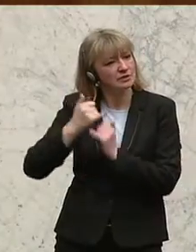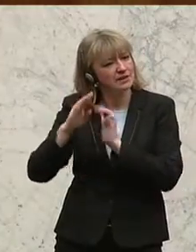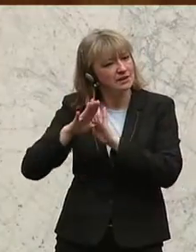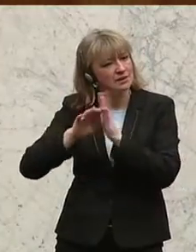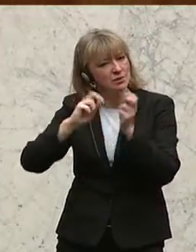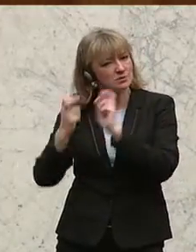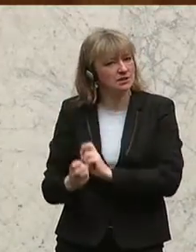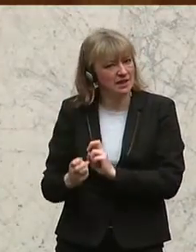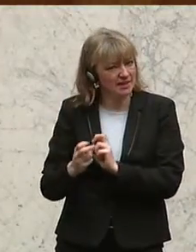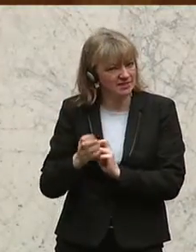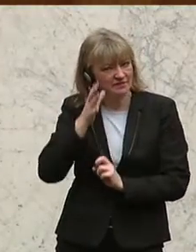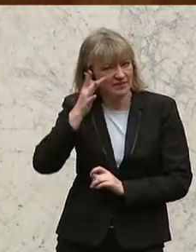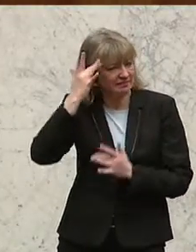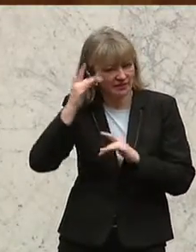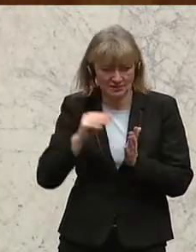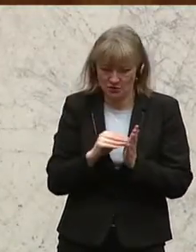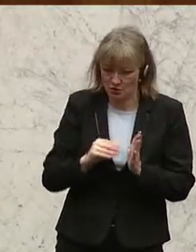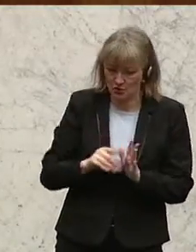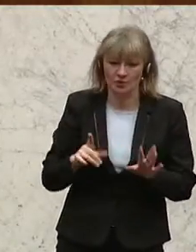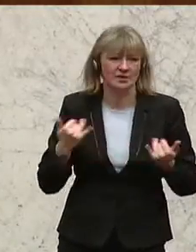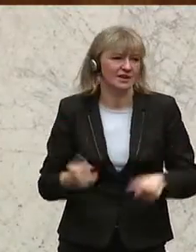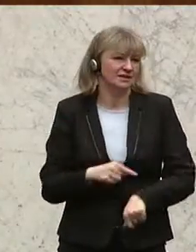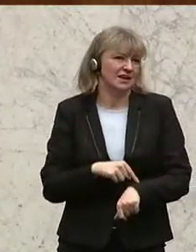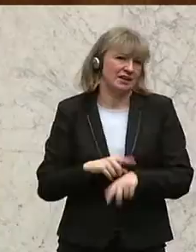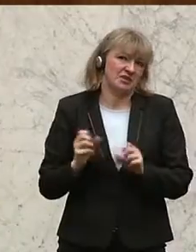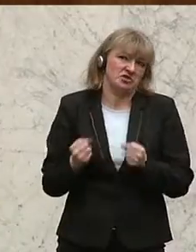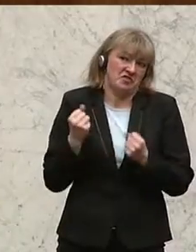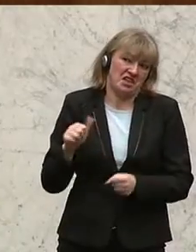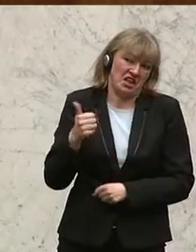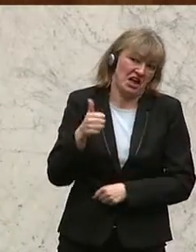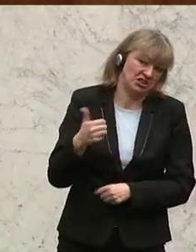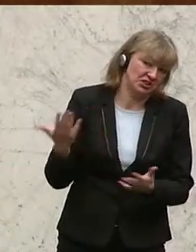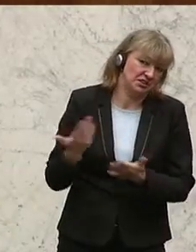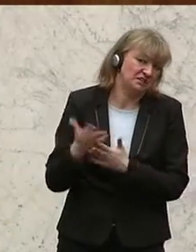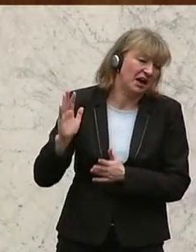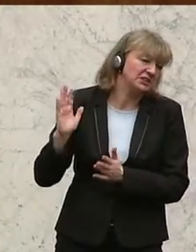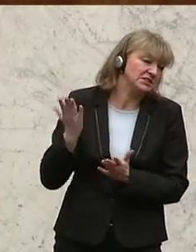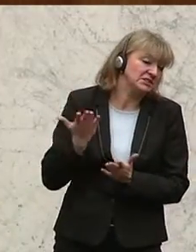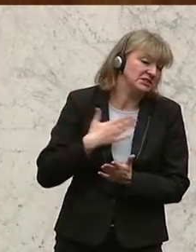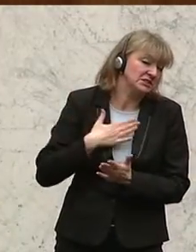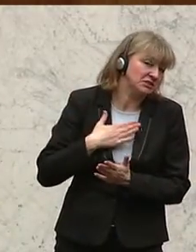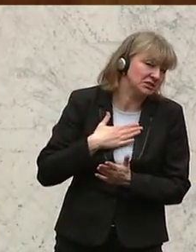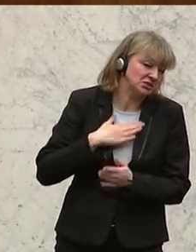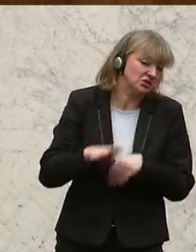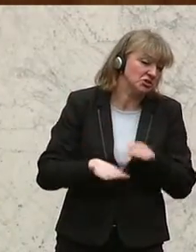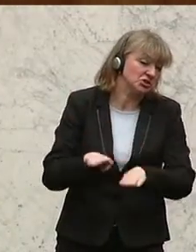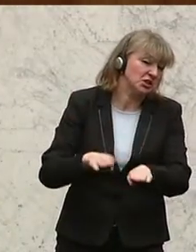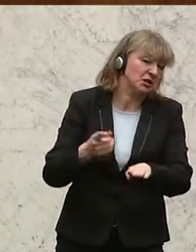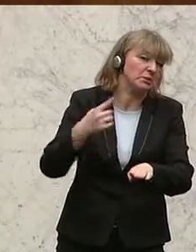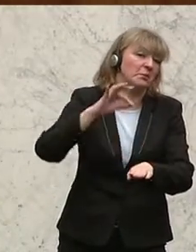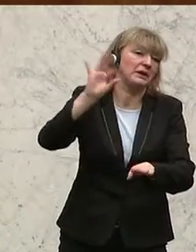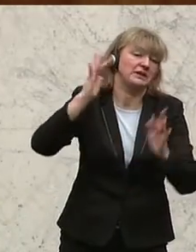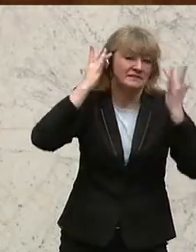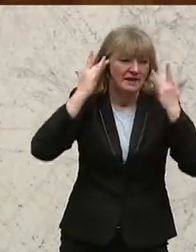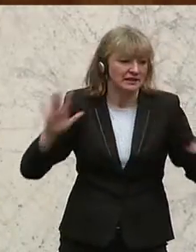Gesetz umgesetzt wird, kann jetzt derzeit auch schwer eingeschätzt werden, welche Vorgangsweise von unserer Seite die beste sein wird.